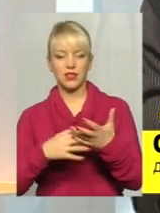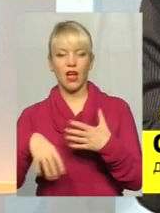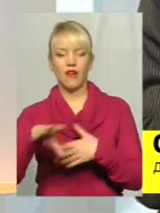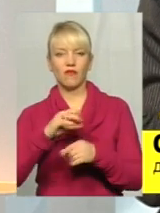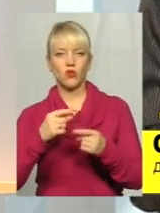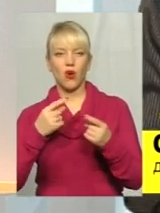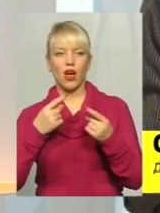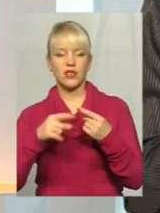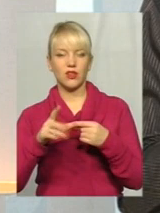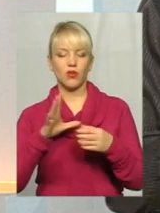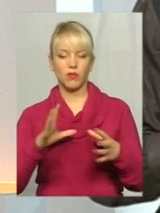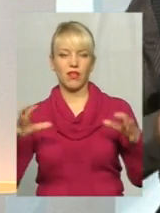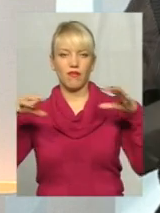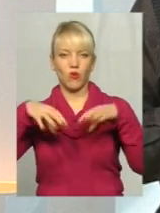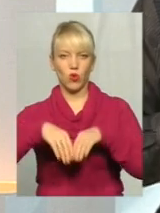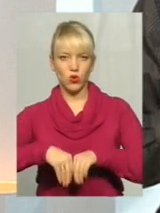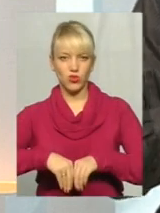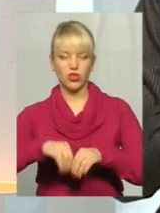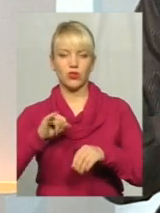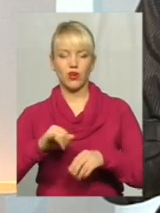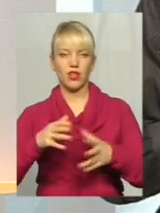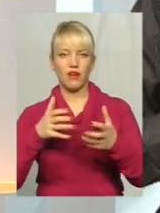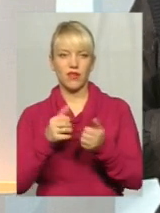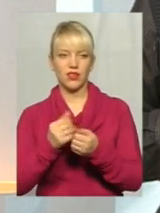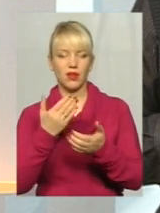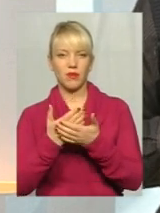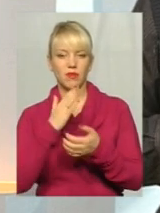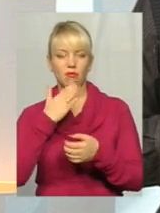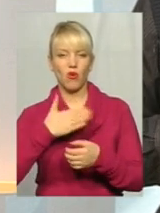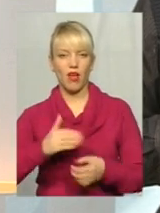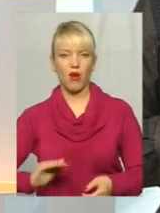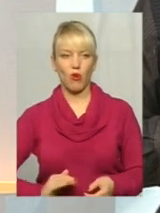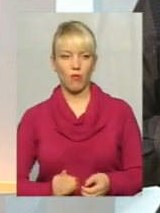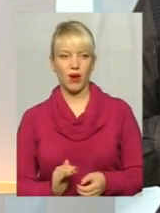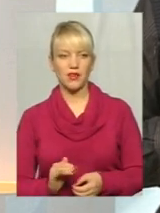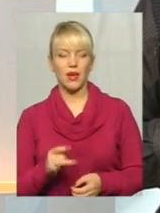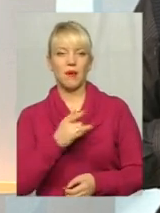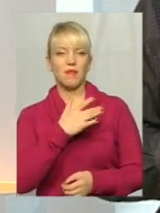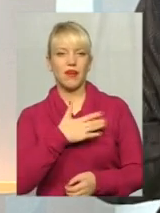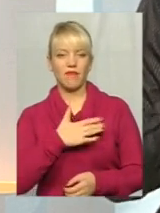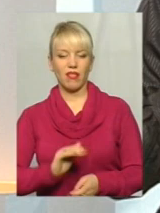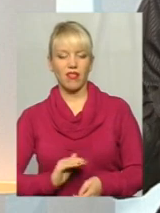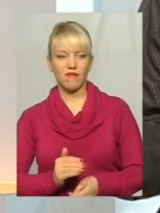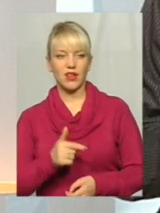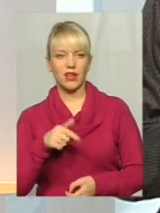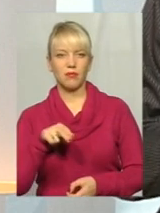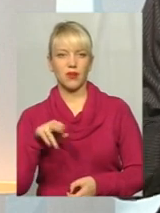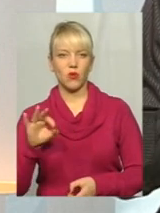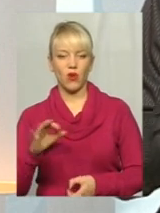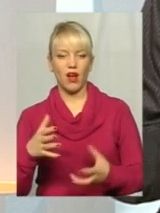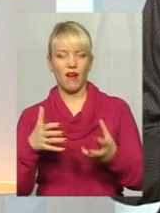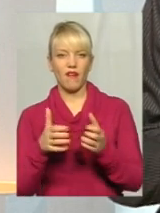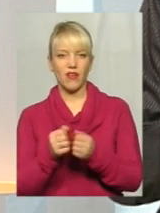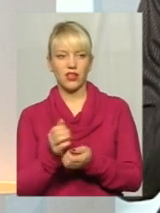було включено. І аварійну, допустим, моя компания, приватна фірма «Геркод», аварійну службу я